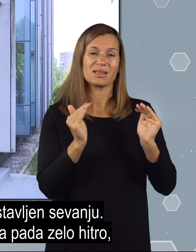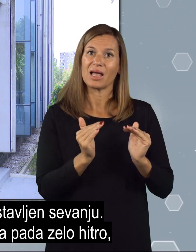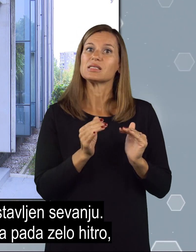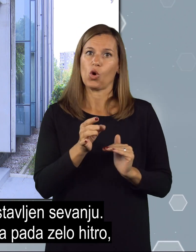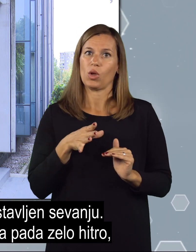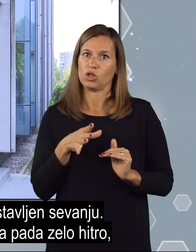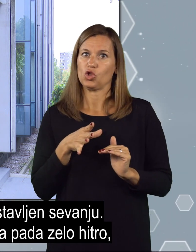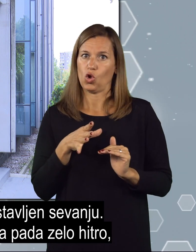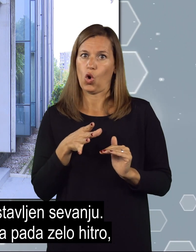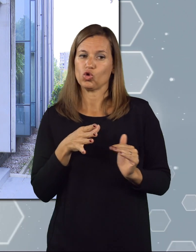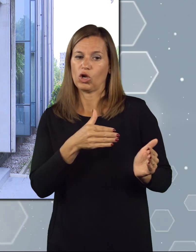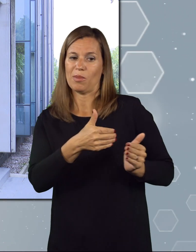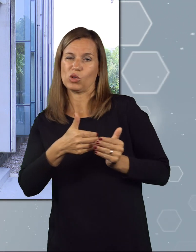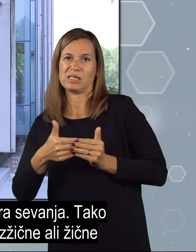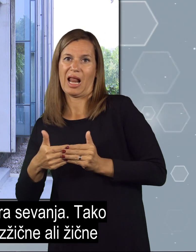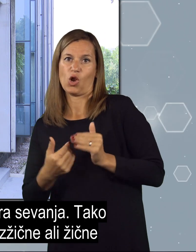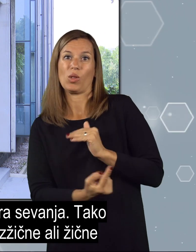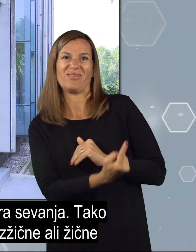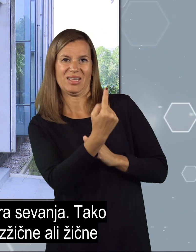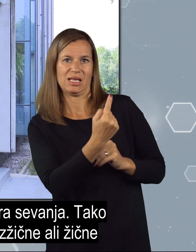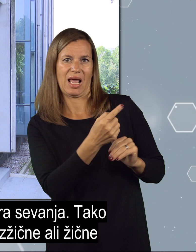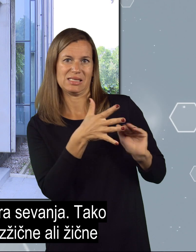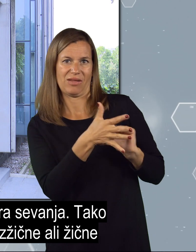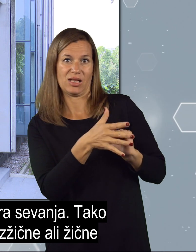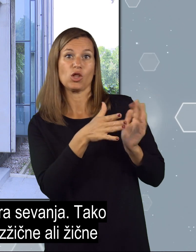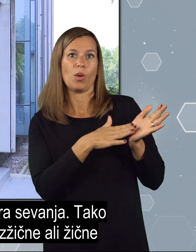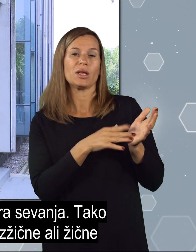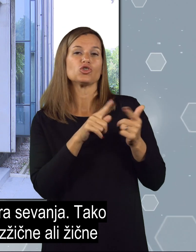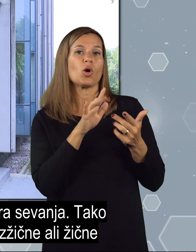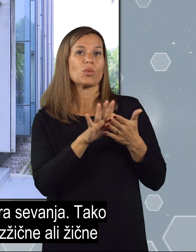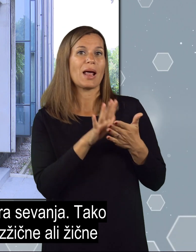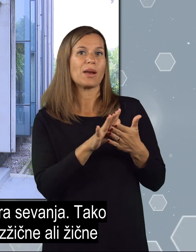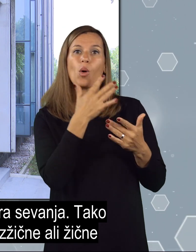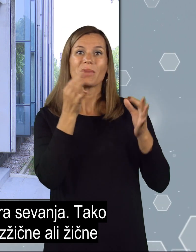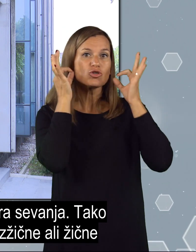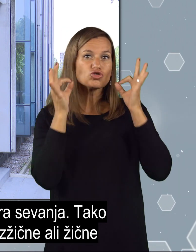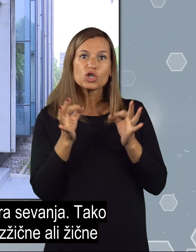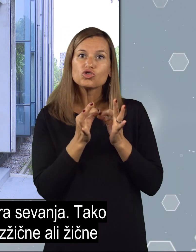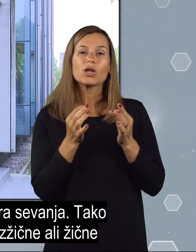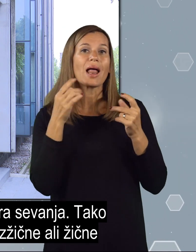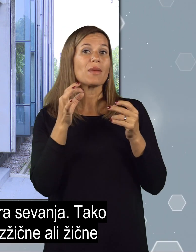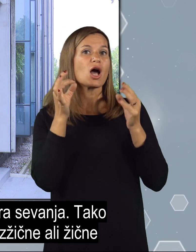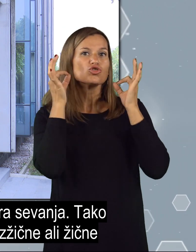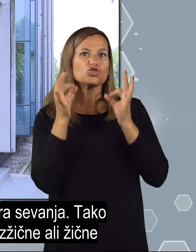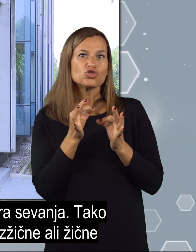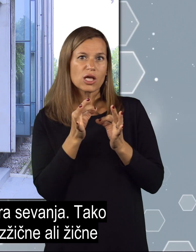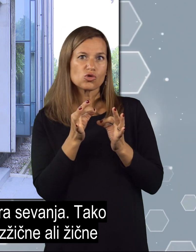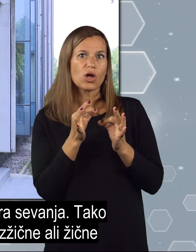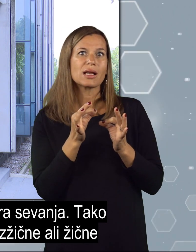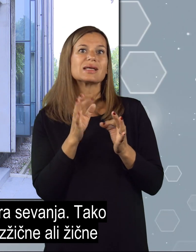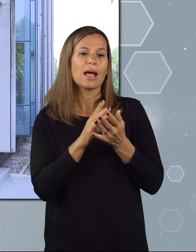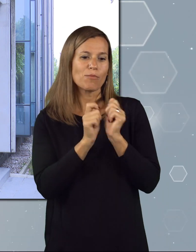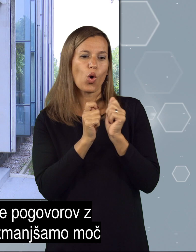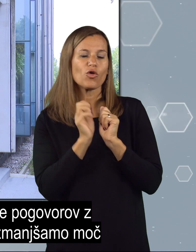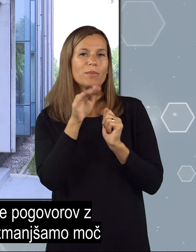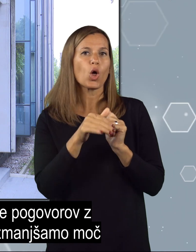hitro, ko se udaljujemo od vera sevanja. Tako da, če uporabljamo recimo brežične ali pažične slušalke za upravljanje pogovorov prek